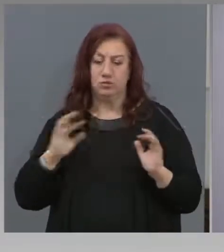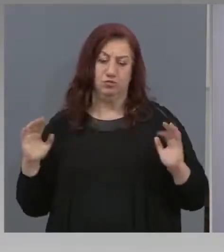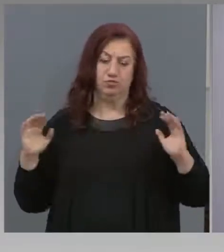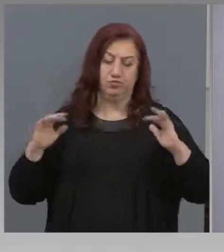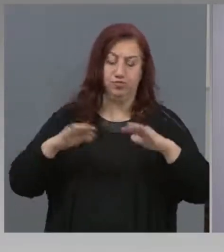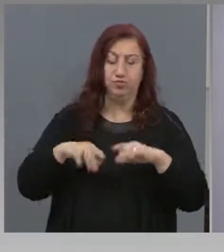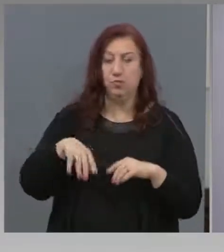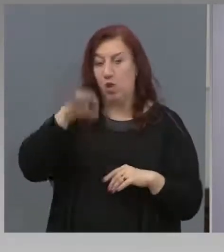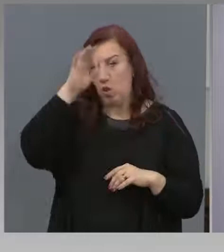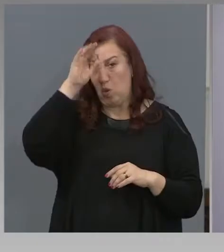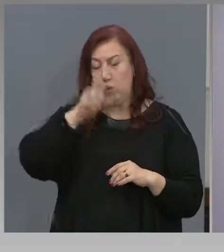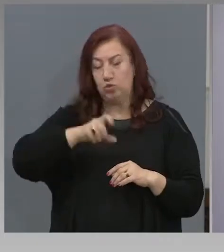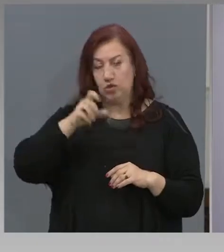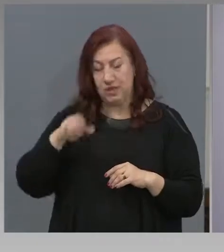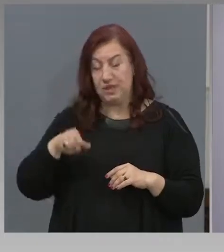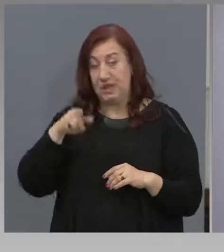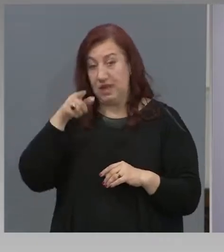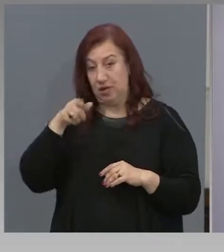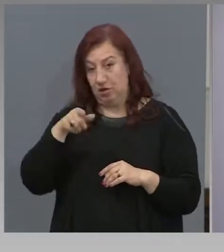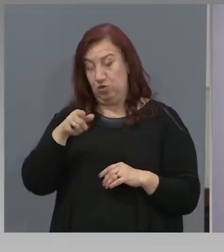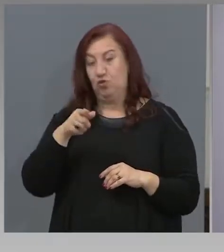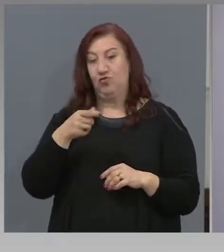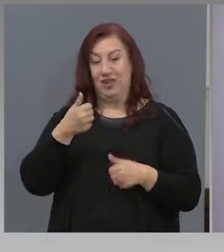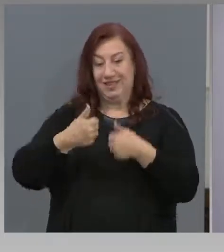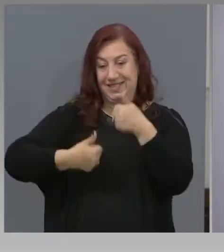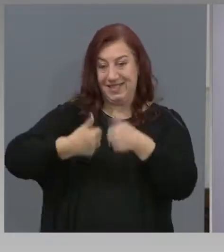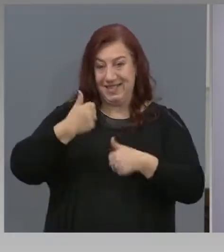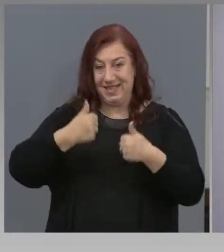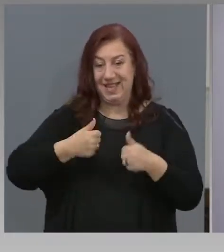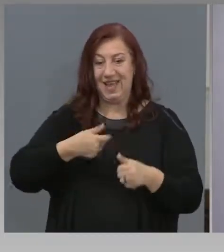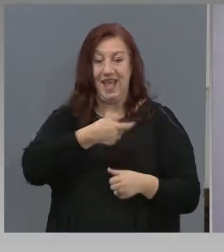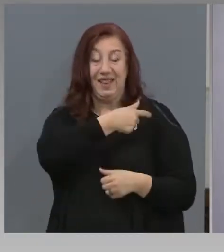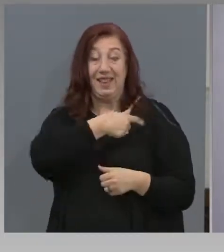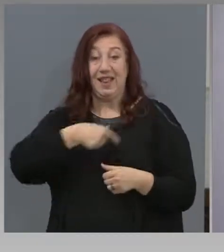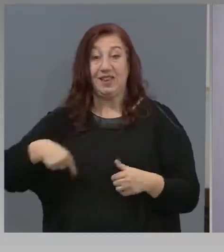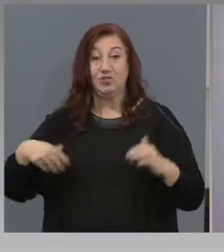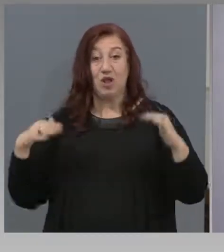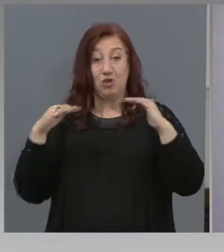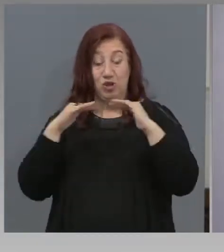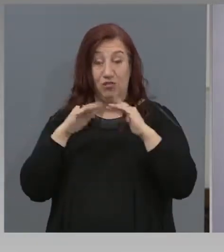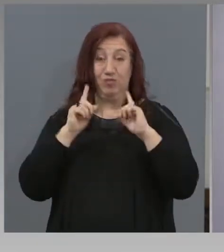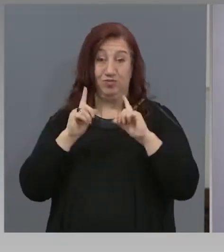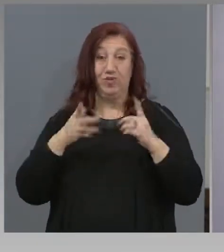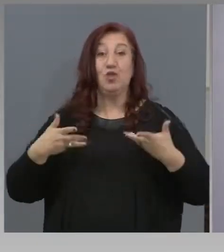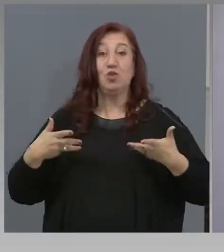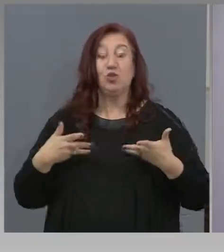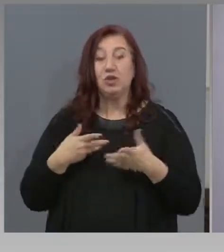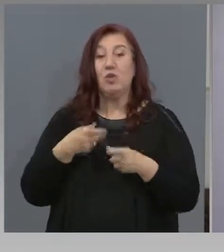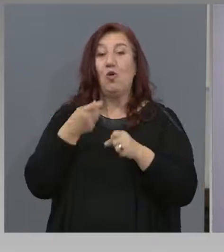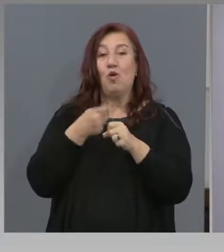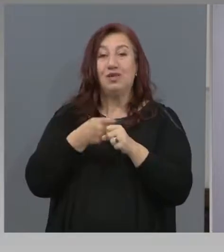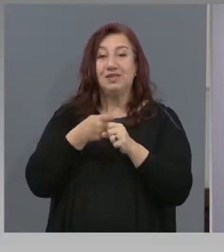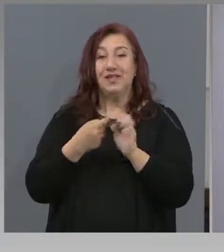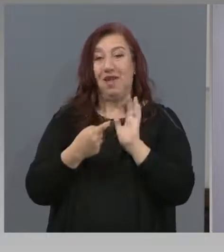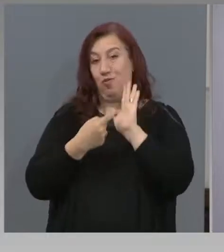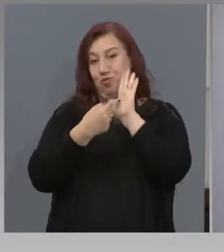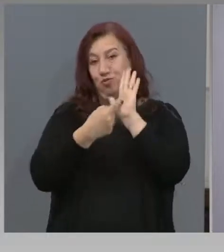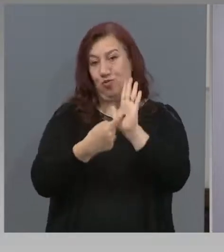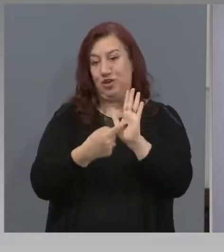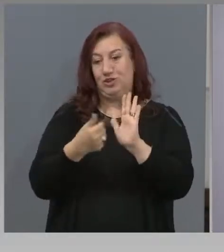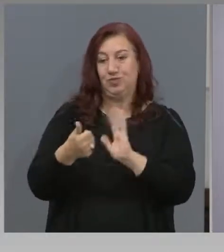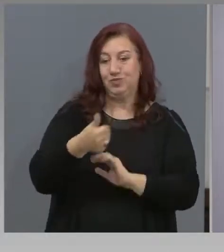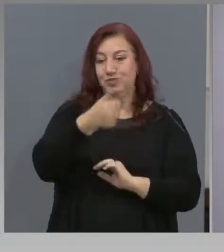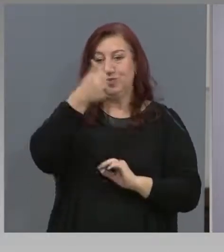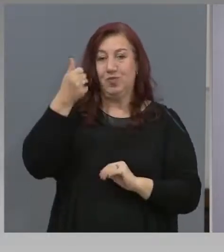Този национален кръг е необходим и за излъчване на участниците в Международни